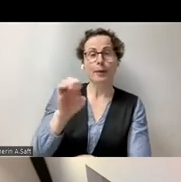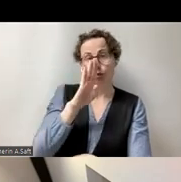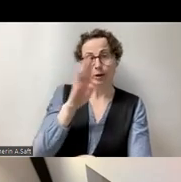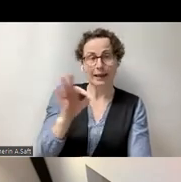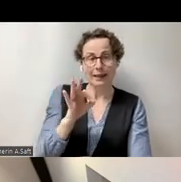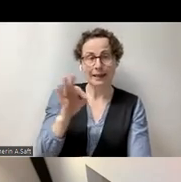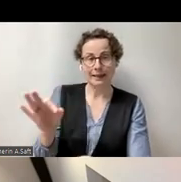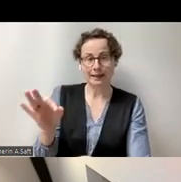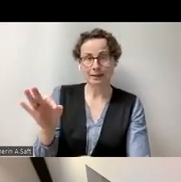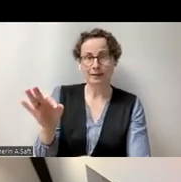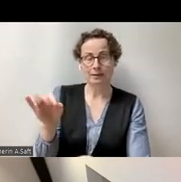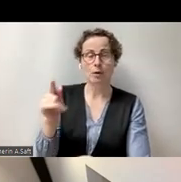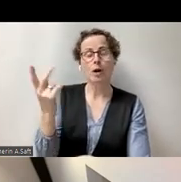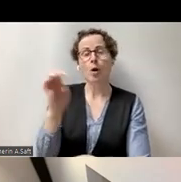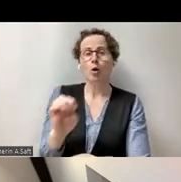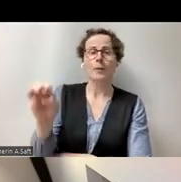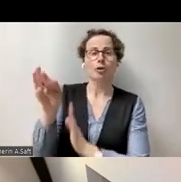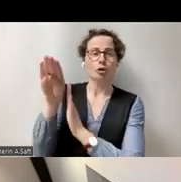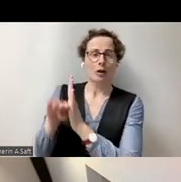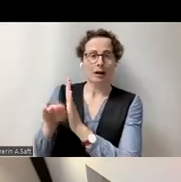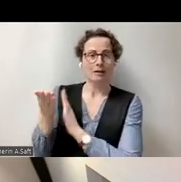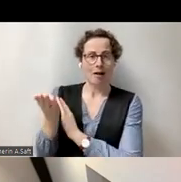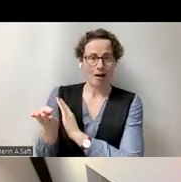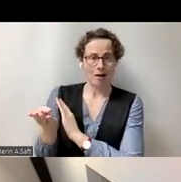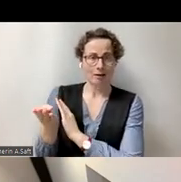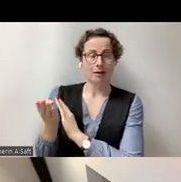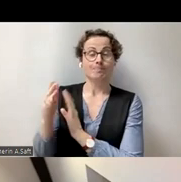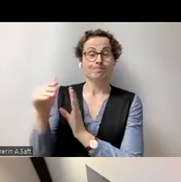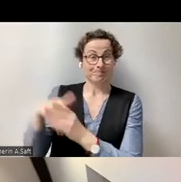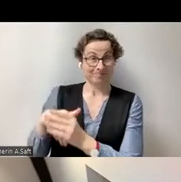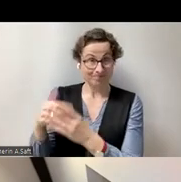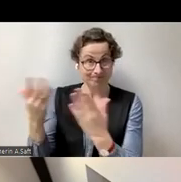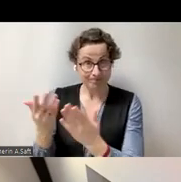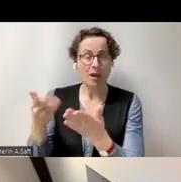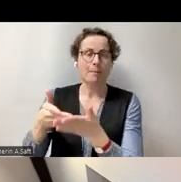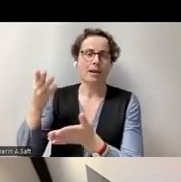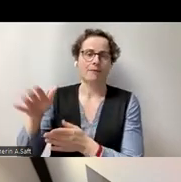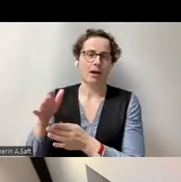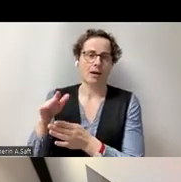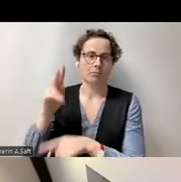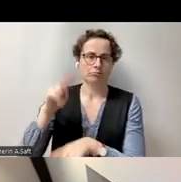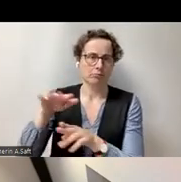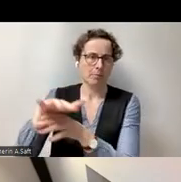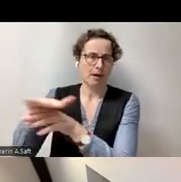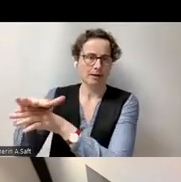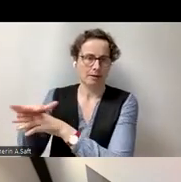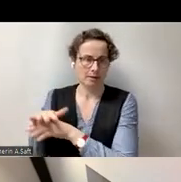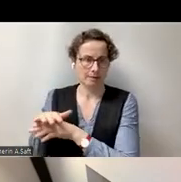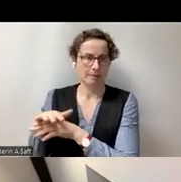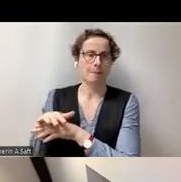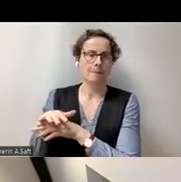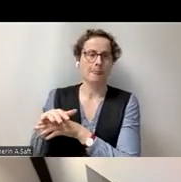oder Standard für Barrierefreiheit in vielen Bereichen, unter anderem in Information- und